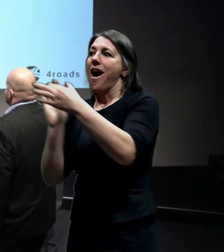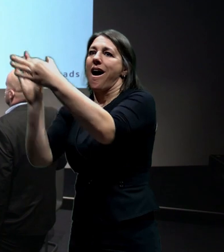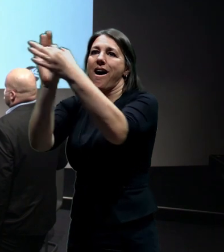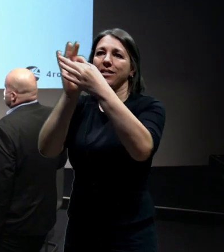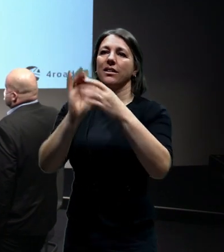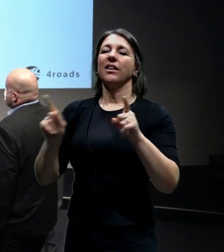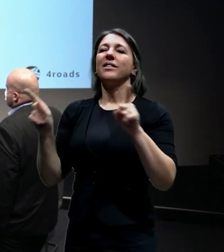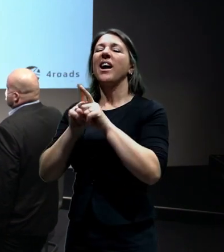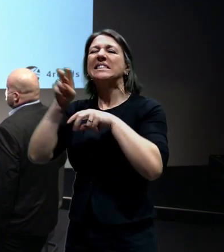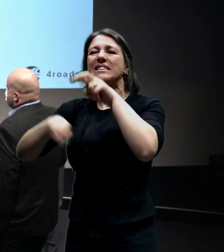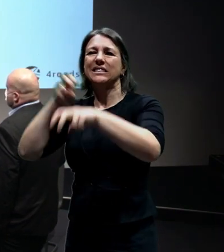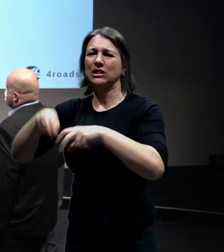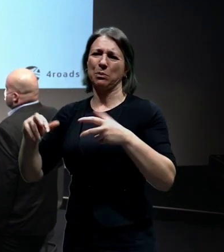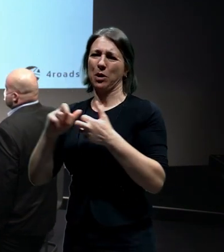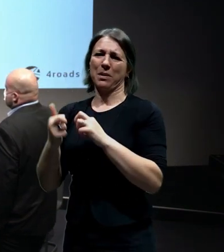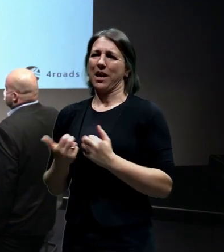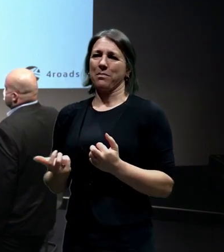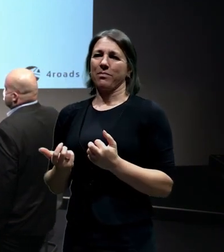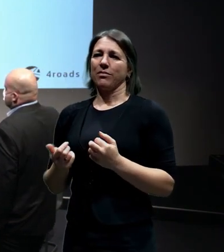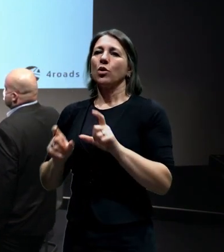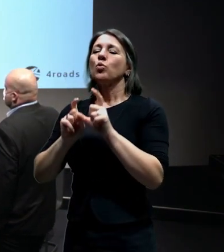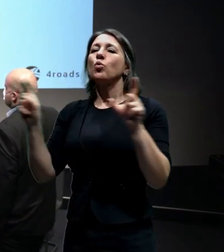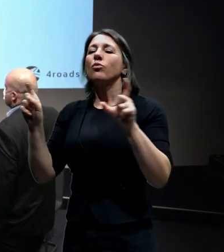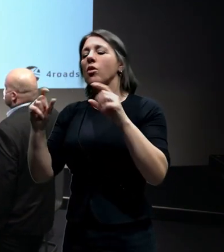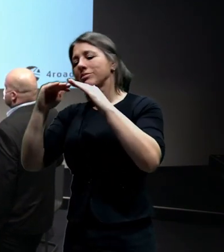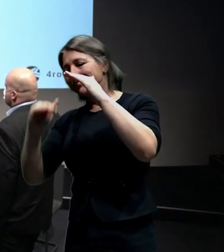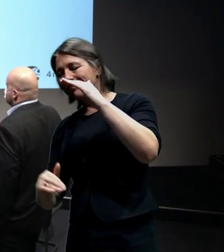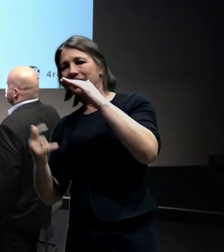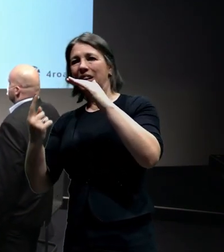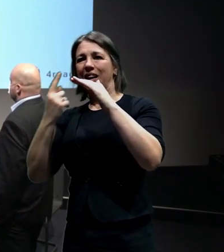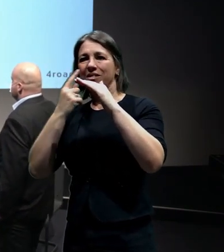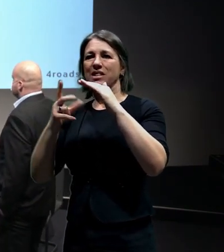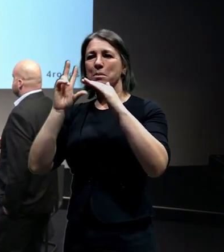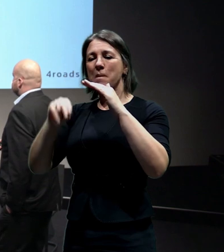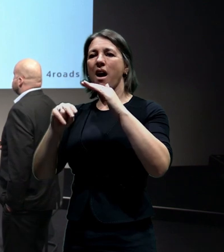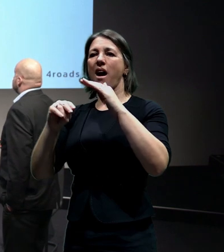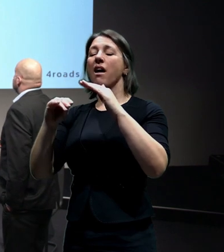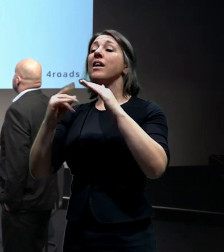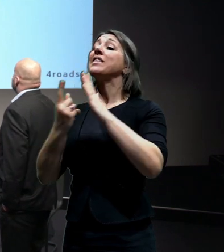zejména těch portálových částí, kde vychází několik jízdních pruhů.